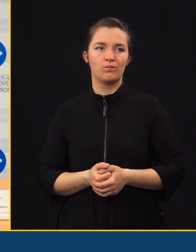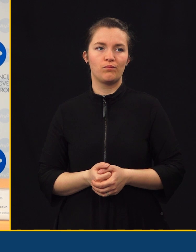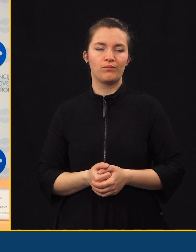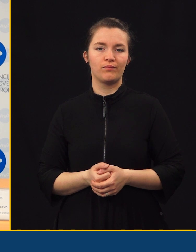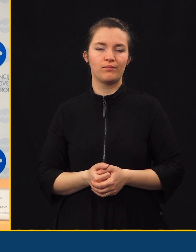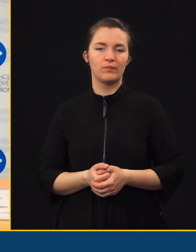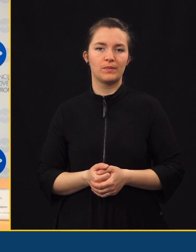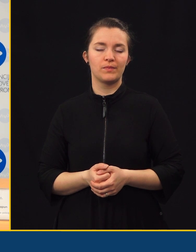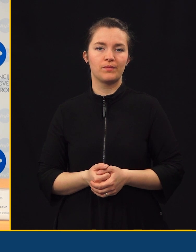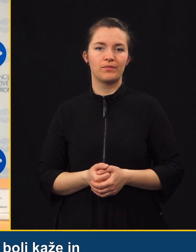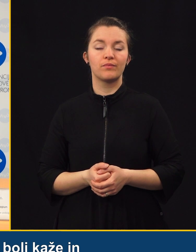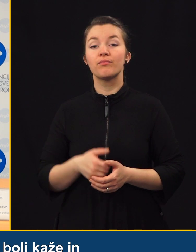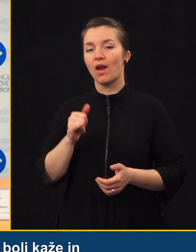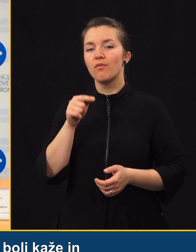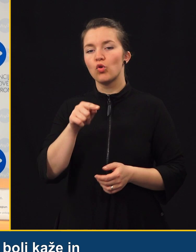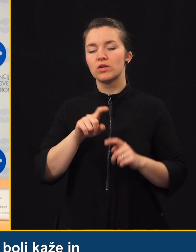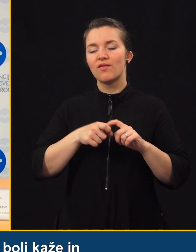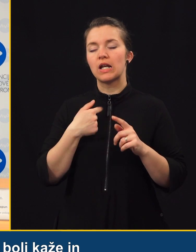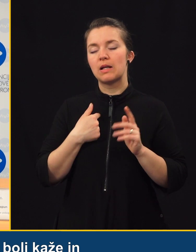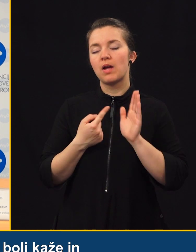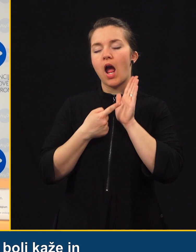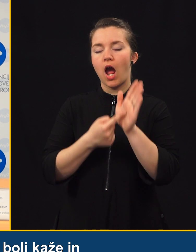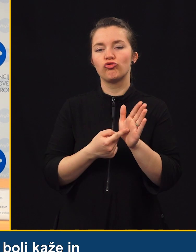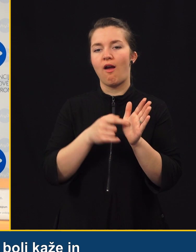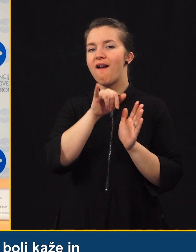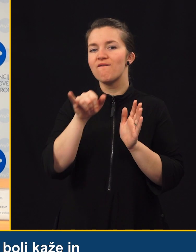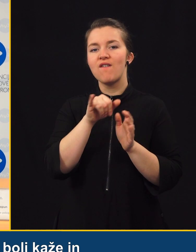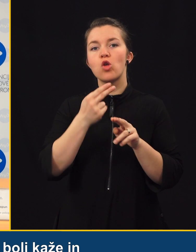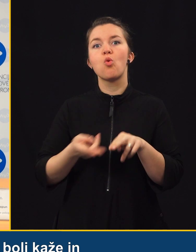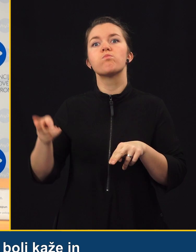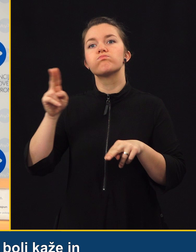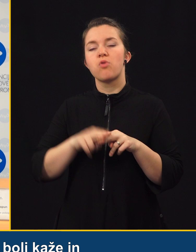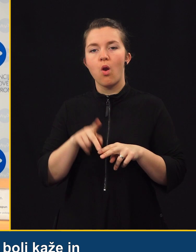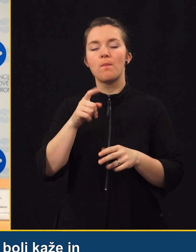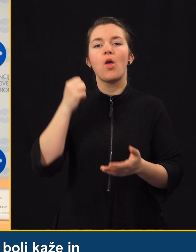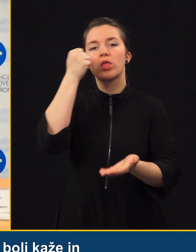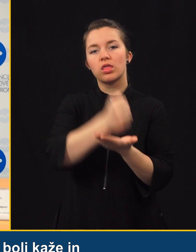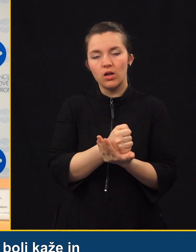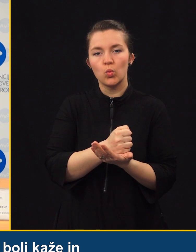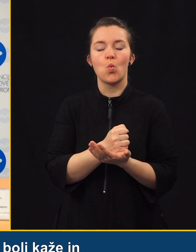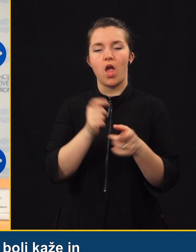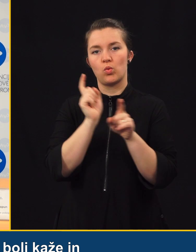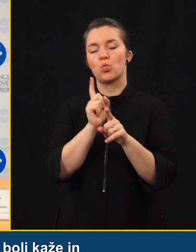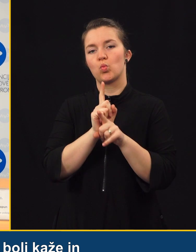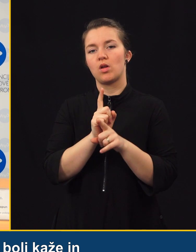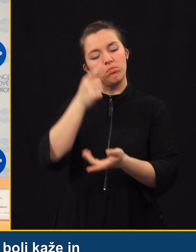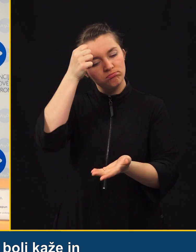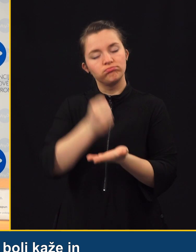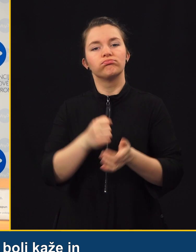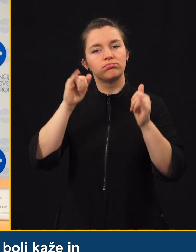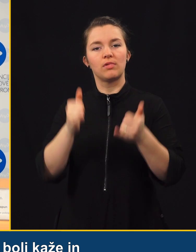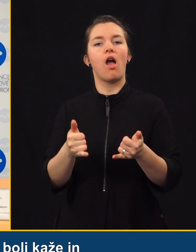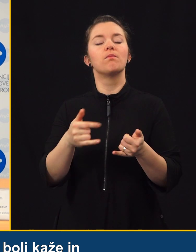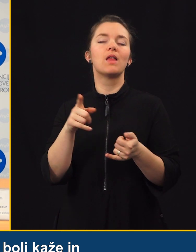No, če jaz snem, ja, to je stvar, ki se nam kaže vedno, vedno bolj in se potrajuje, da je